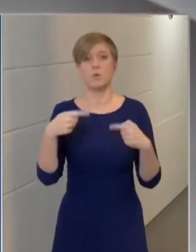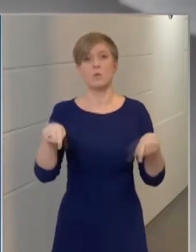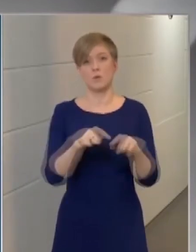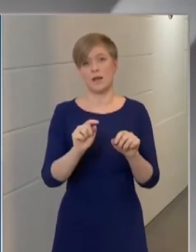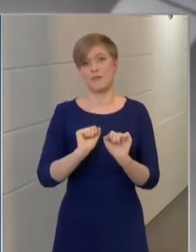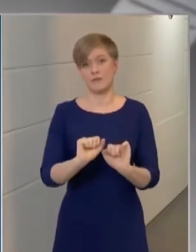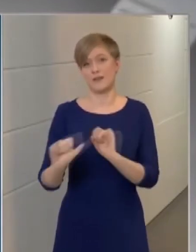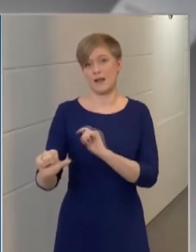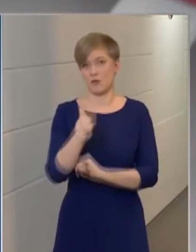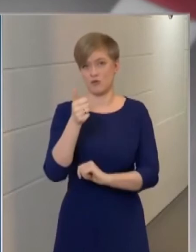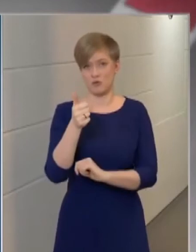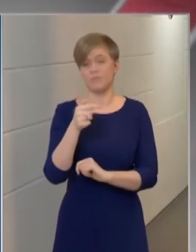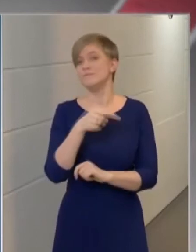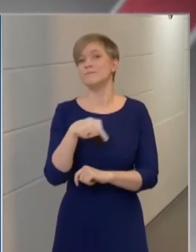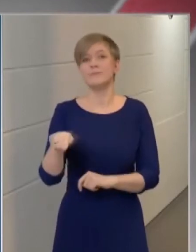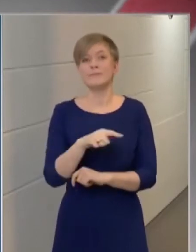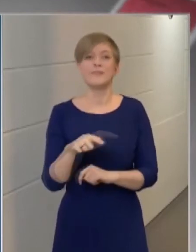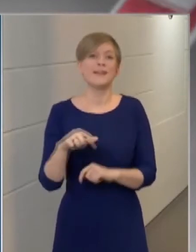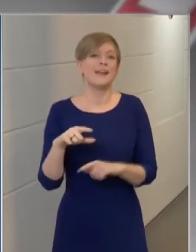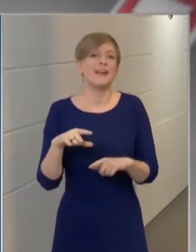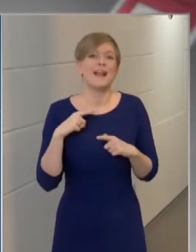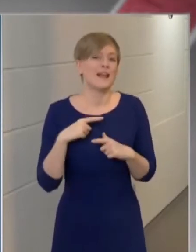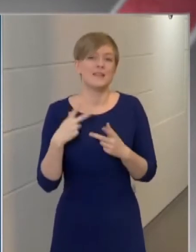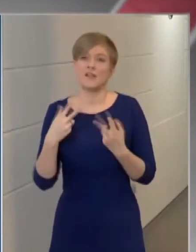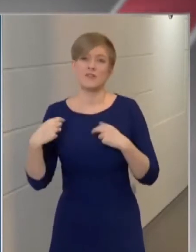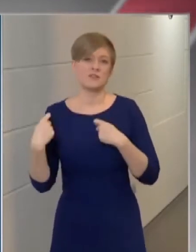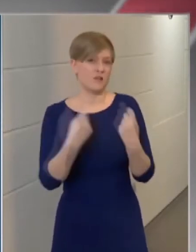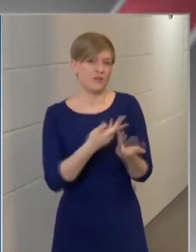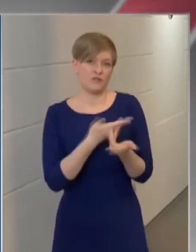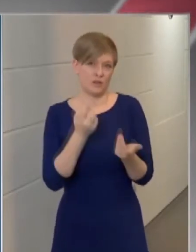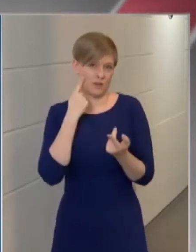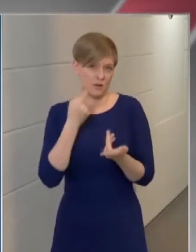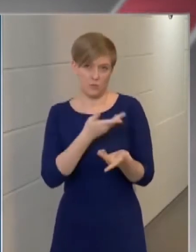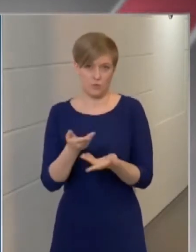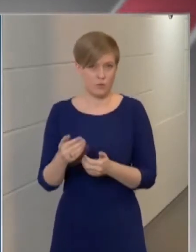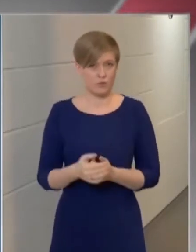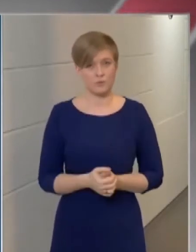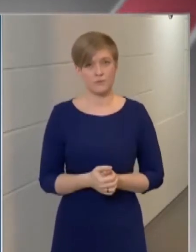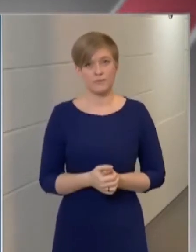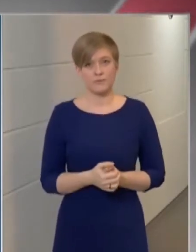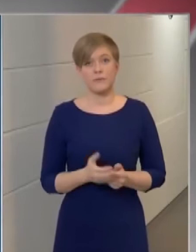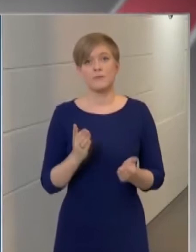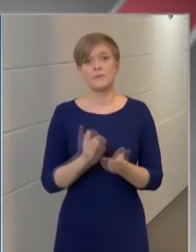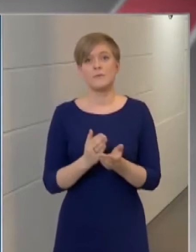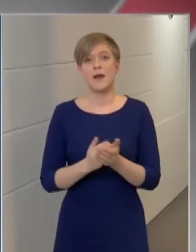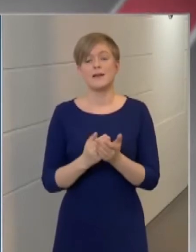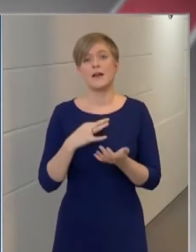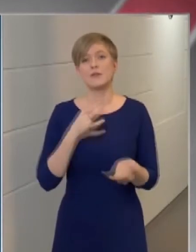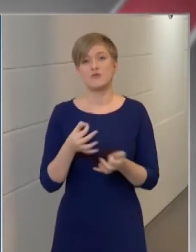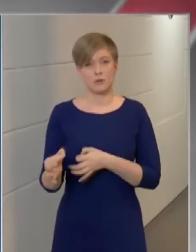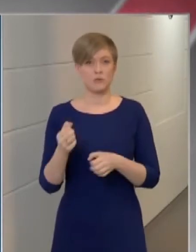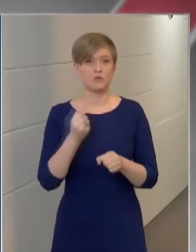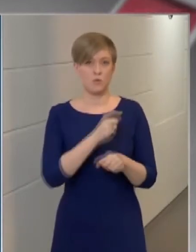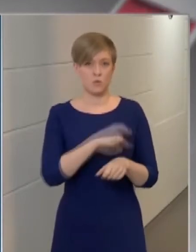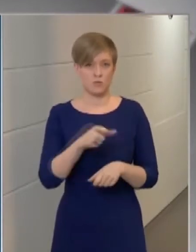először, hiszen életet nem tudunk visszaadni senkinek. A gyártó és a tapasztalatok a meghatározóak abban, hogy a